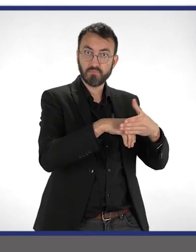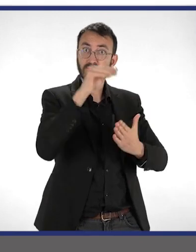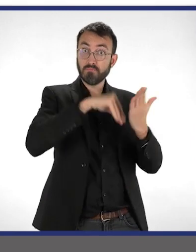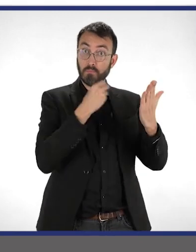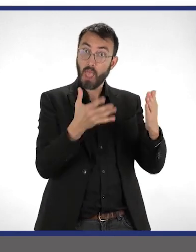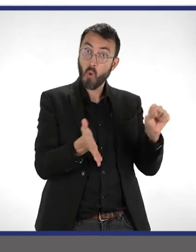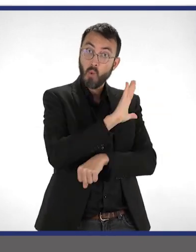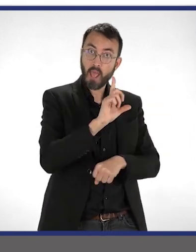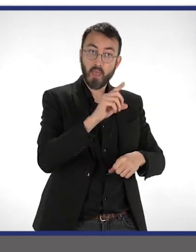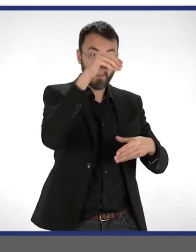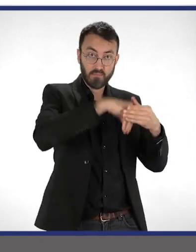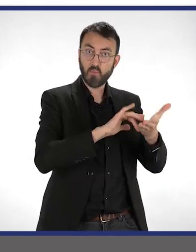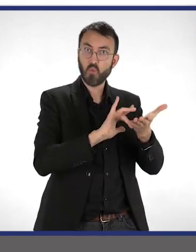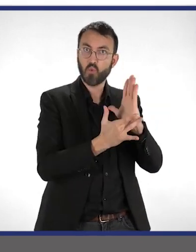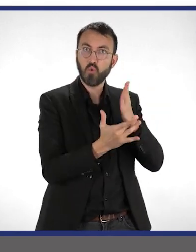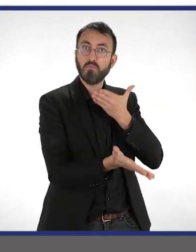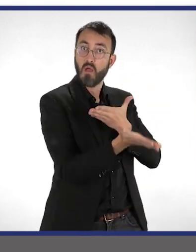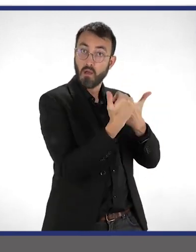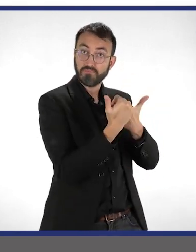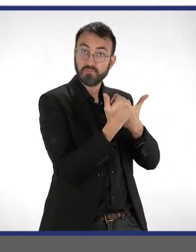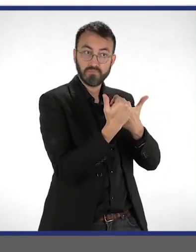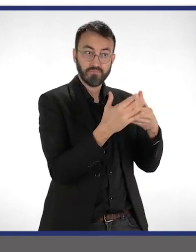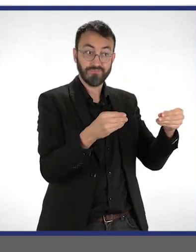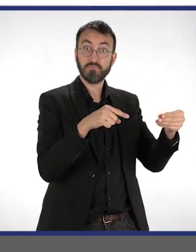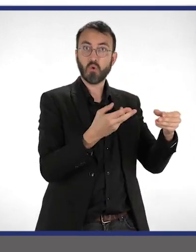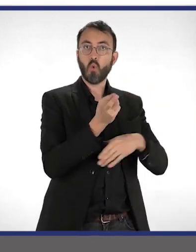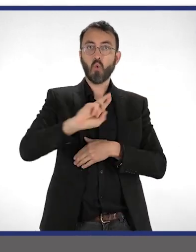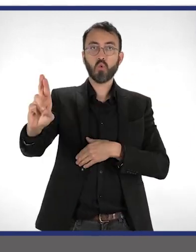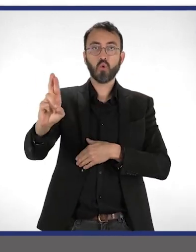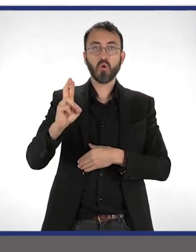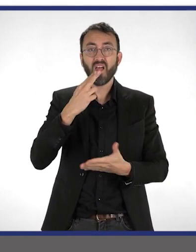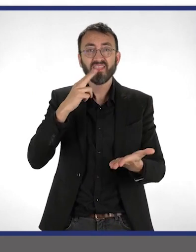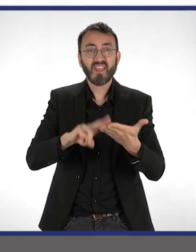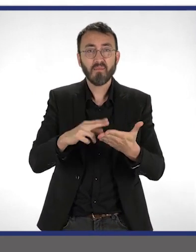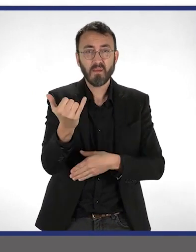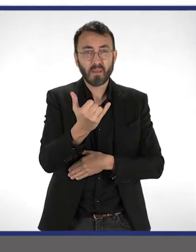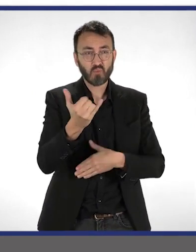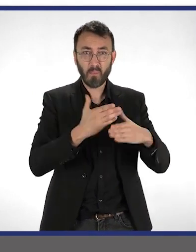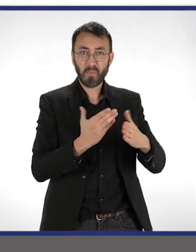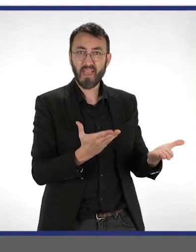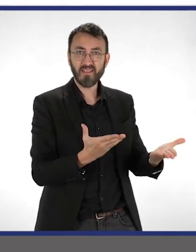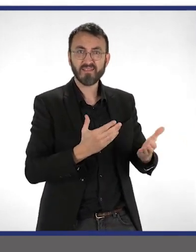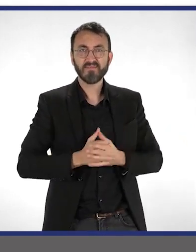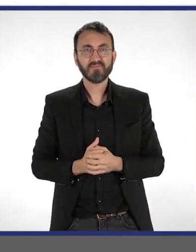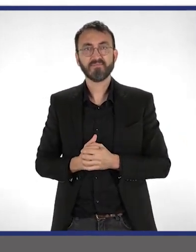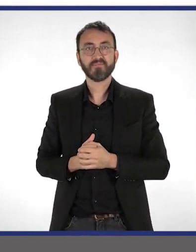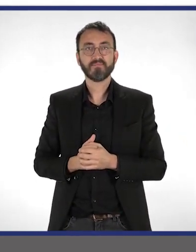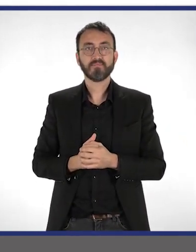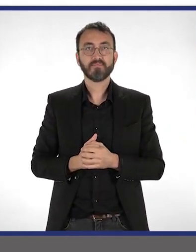complétée, et vous glissez le tout dans l'enveloppe de retour. Pas besoin de timbre, c'est prêt pour l'envoi.